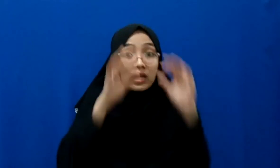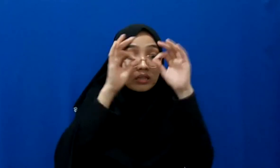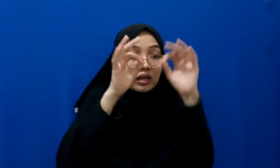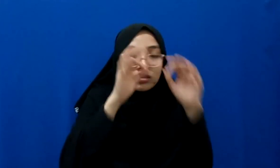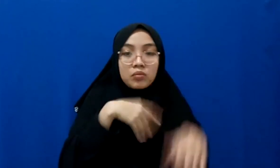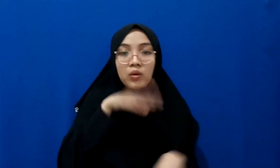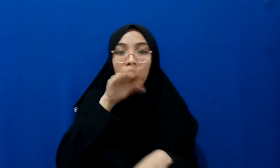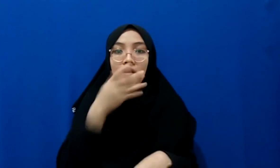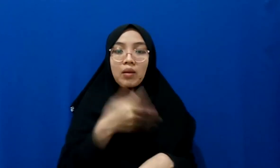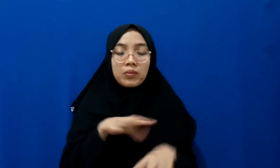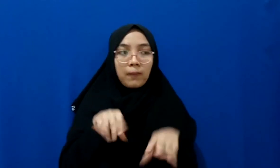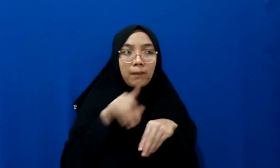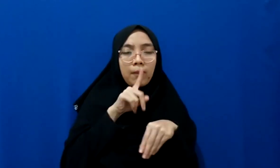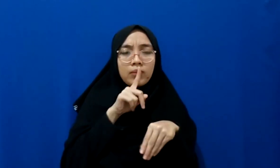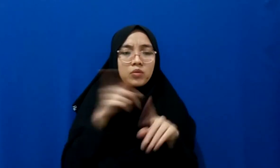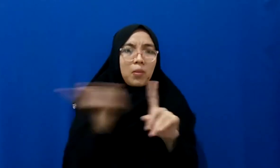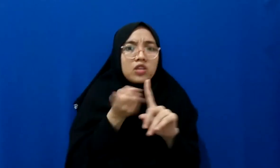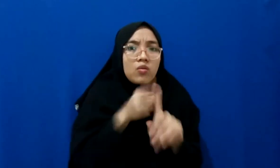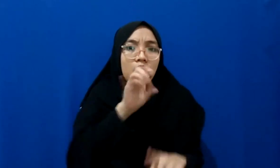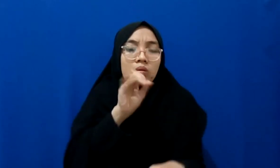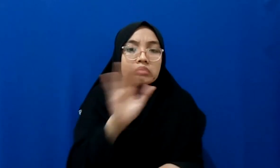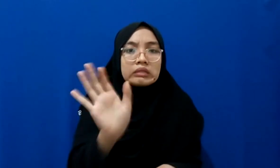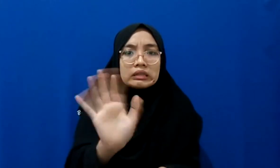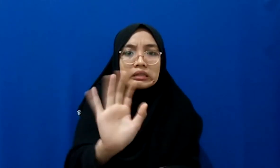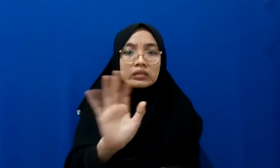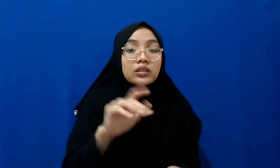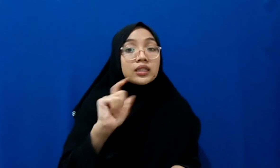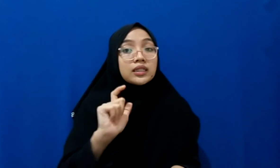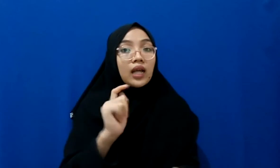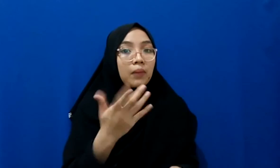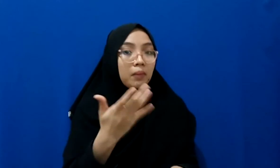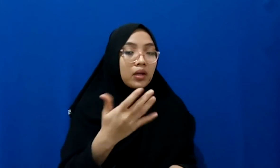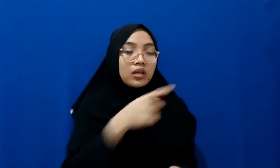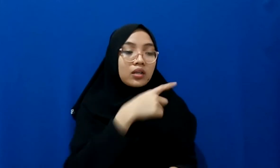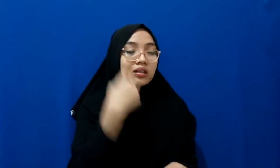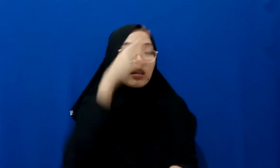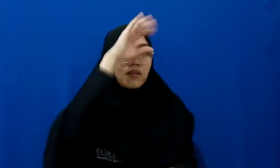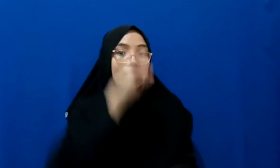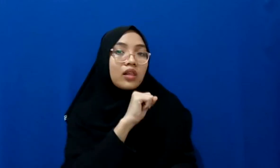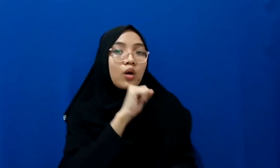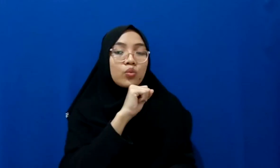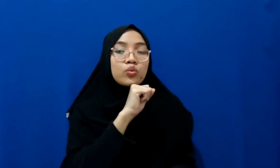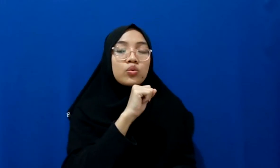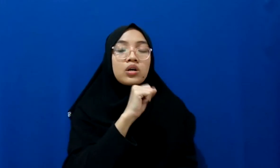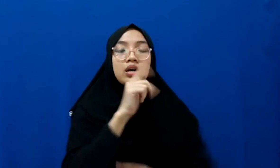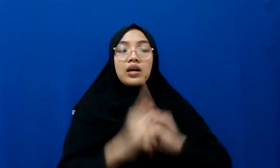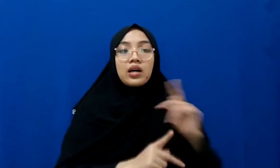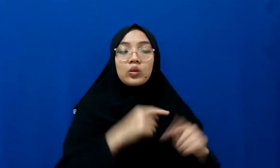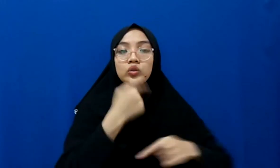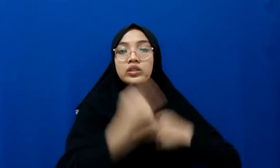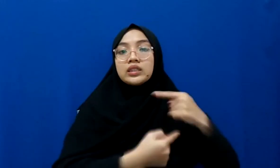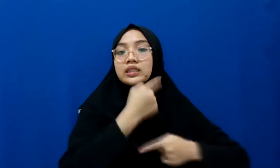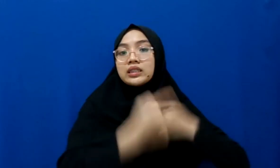mau ngomong ya jangan dipaksa untuk ngomong gimana caranya supaya kita tahu apa cerita